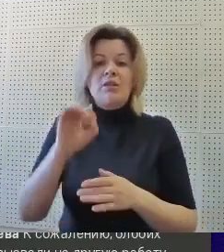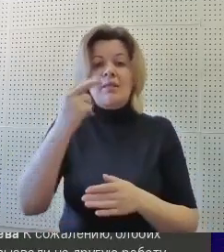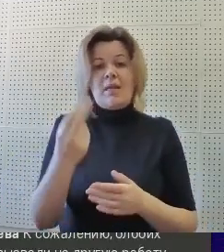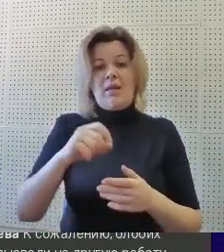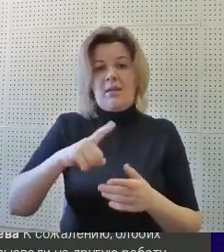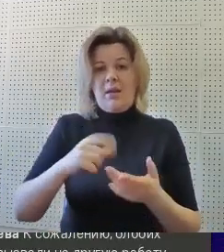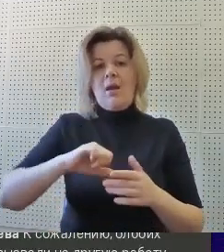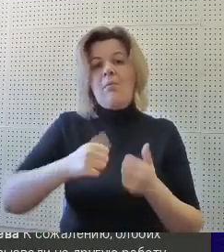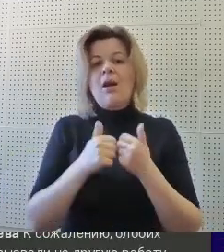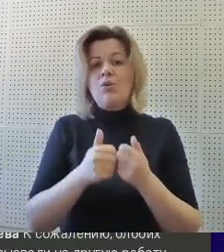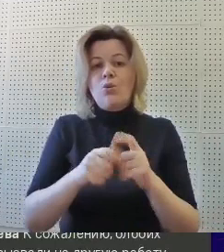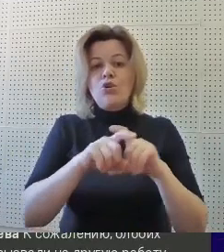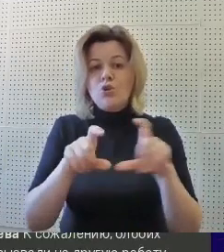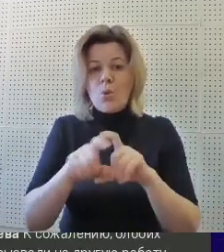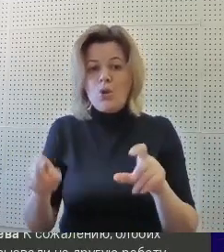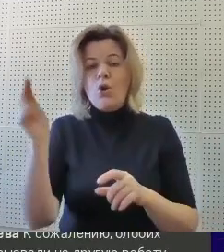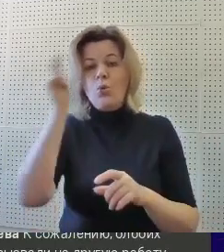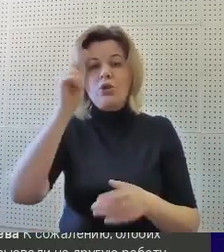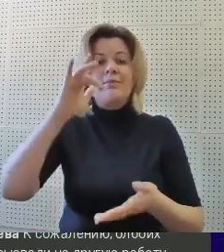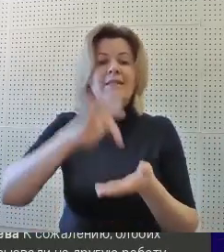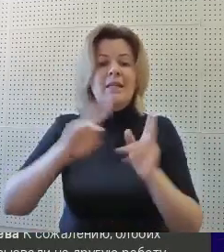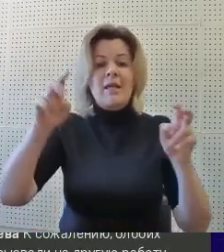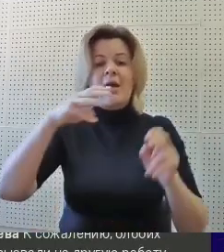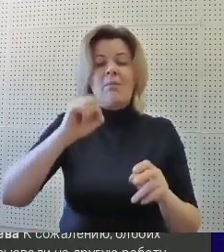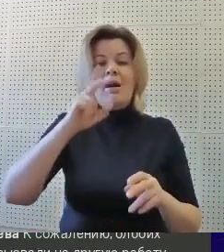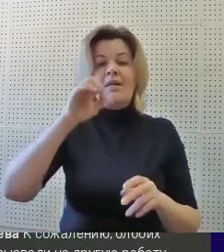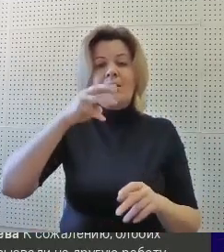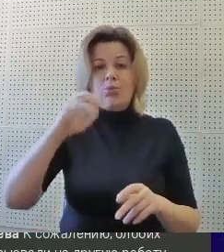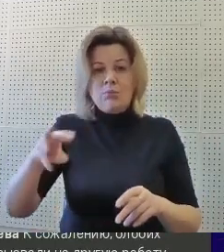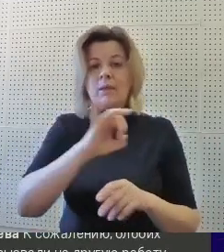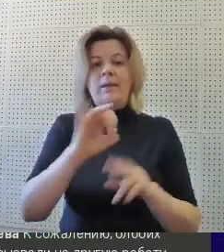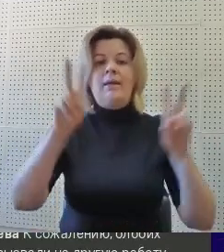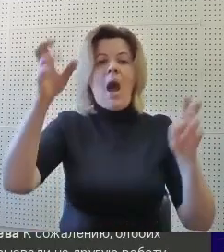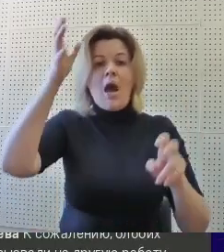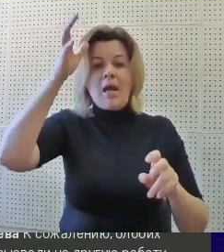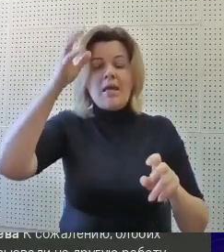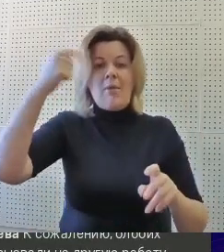социальные партнеры школ, учебный центр «Максимум» и Академия мозга.